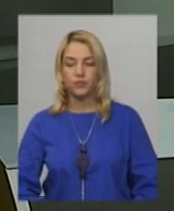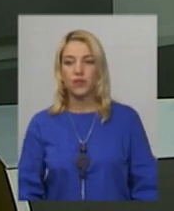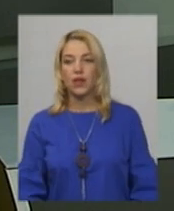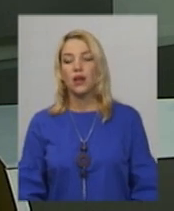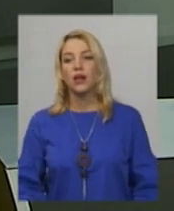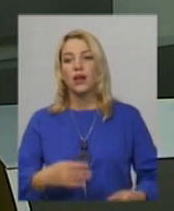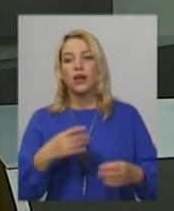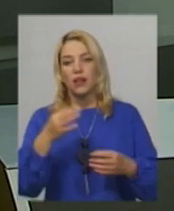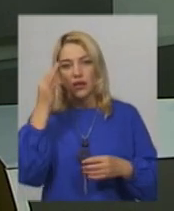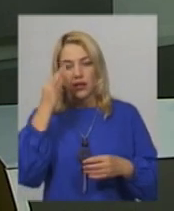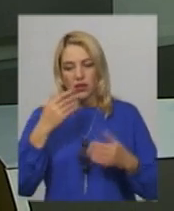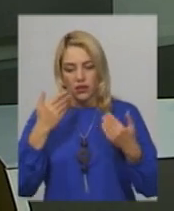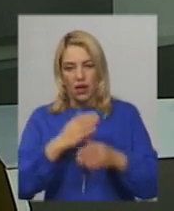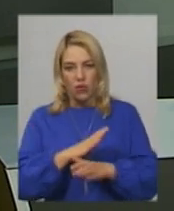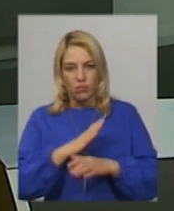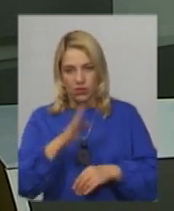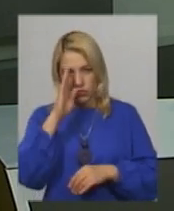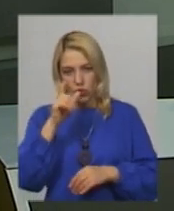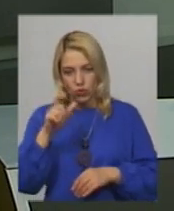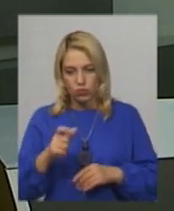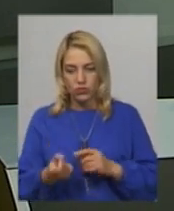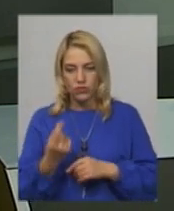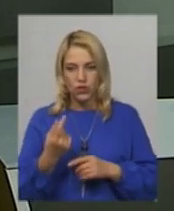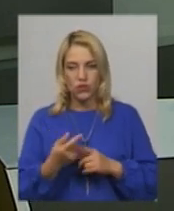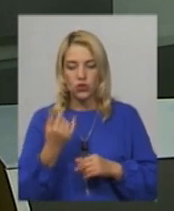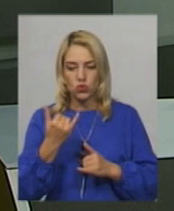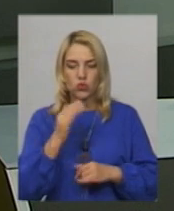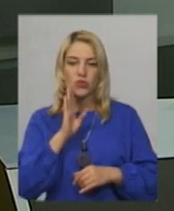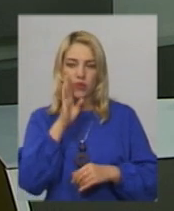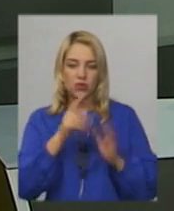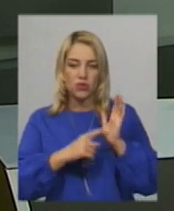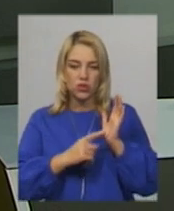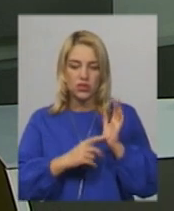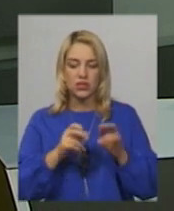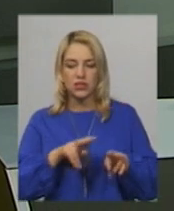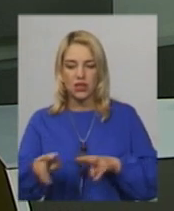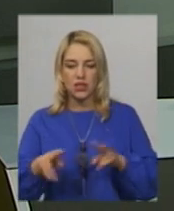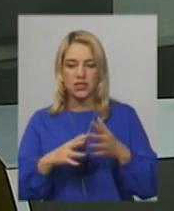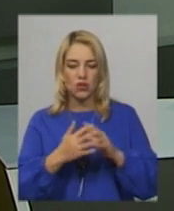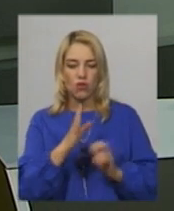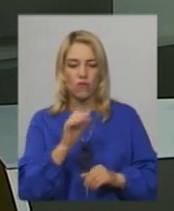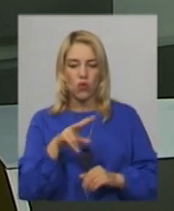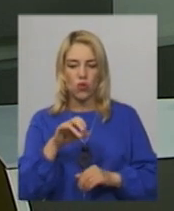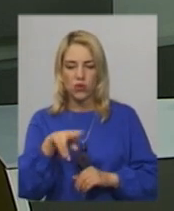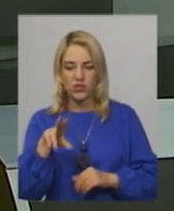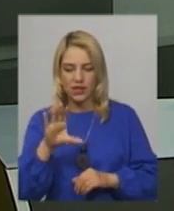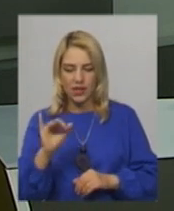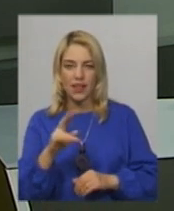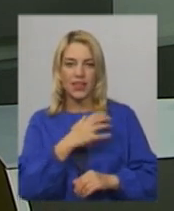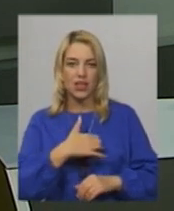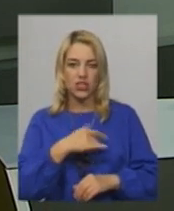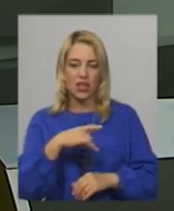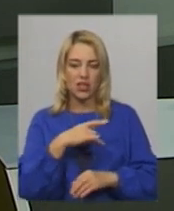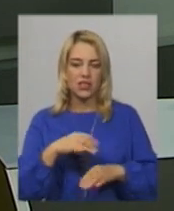Нагадаю, тіло підлітка виявили сьогодні о 6-й ранку між залізничними коліями у селі Володське Дережнянського району. Слідчо